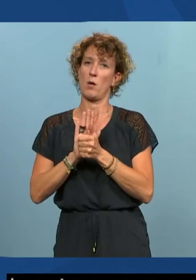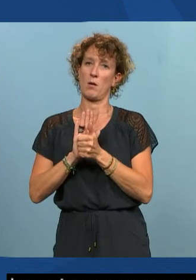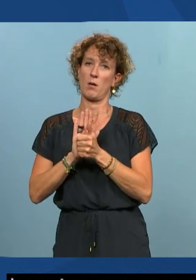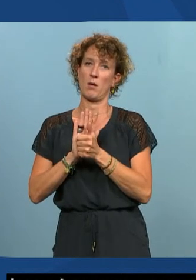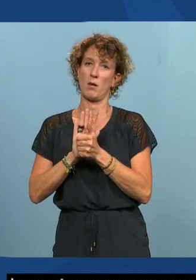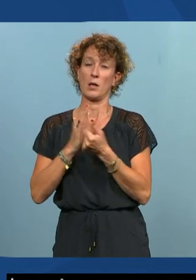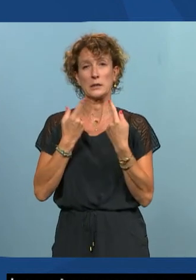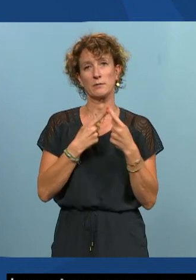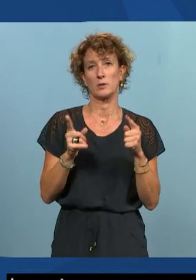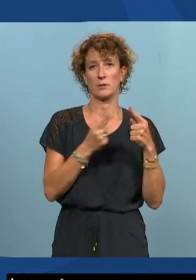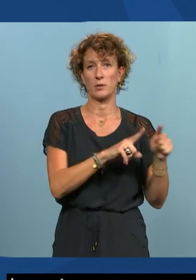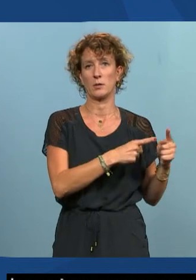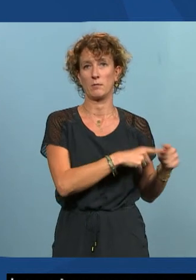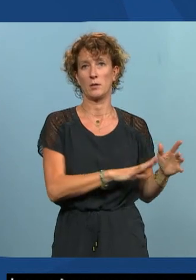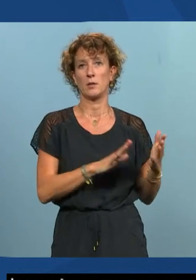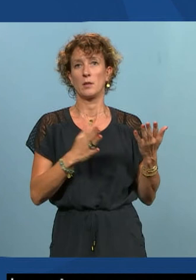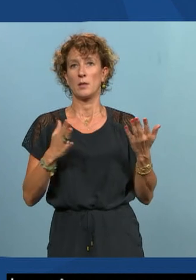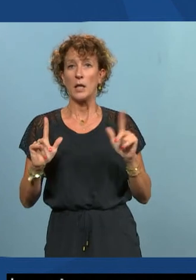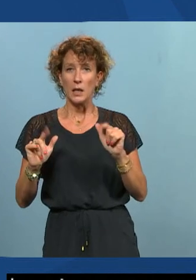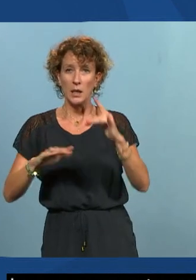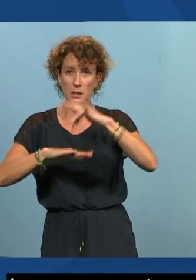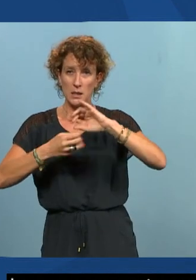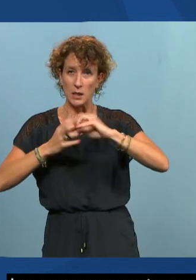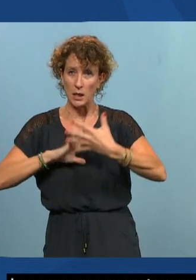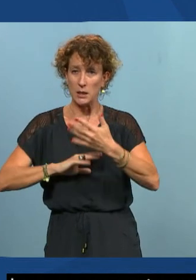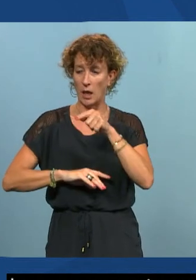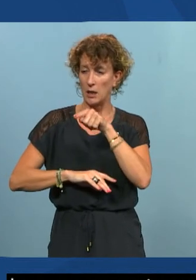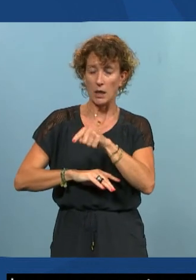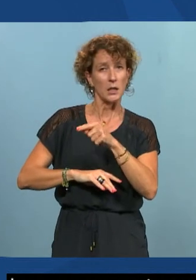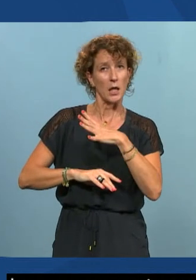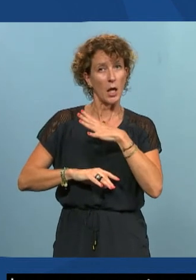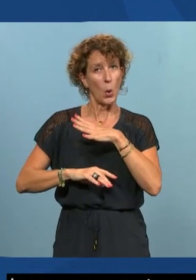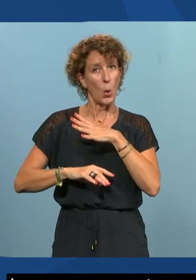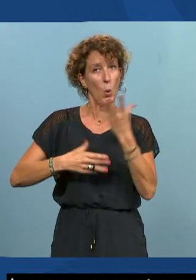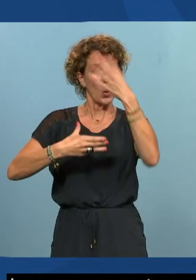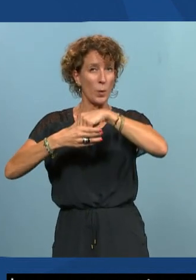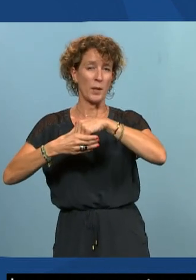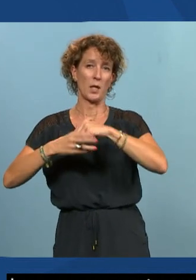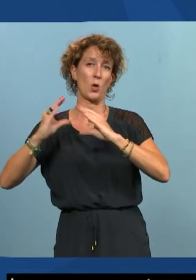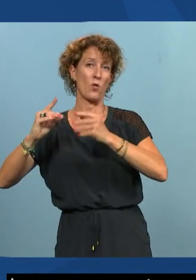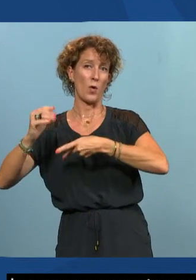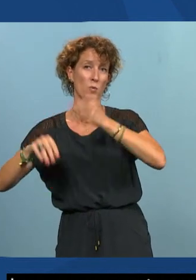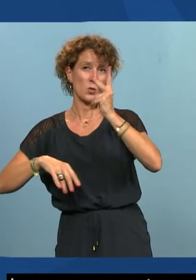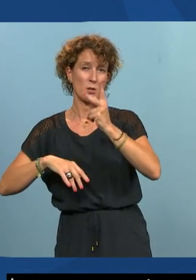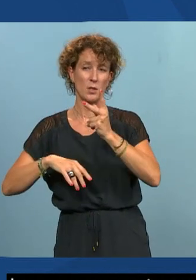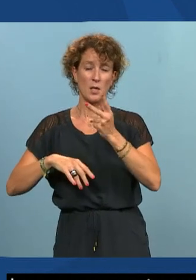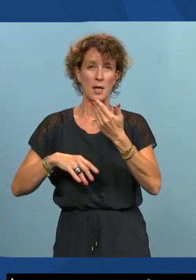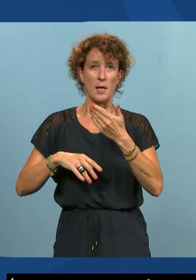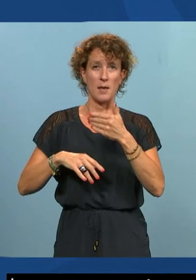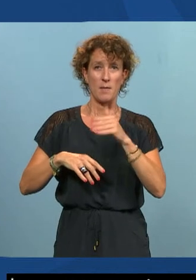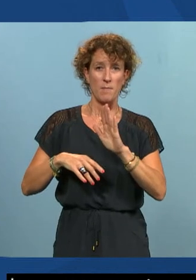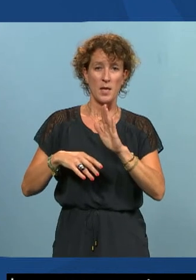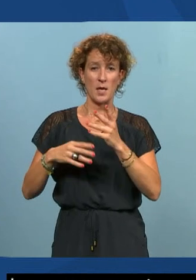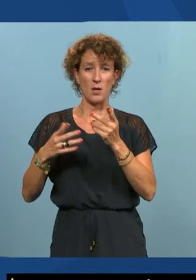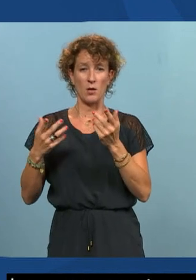il y a des sites réputés accessibles qui embarquent une solution comme confort plus qui donnent encore plus d'adaptation à l